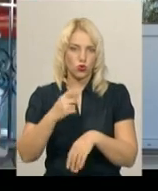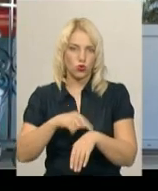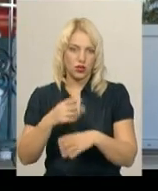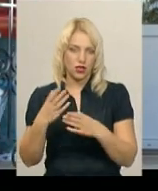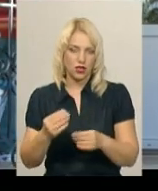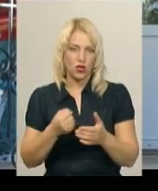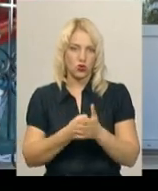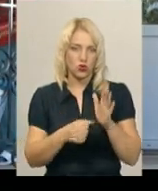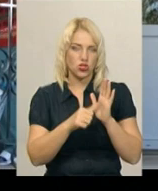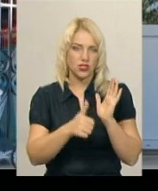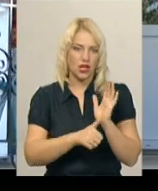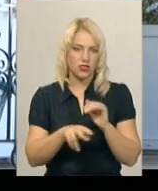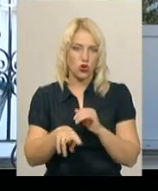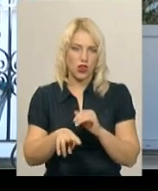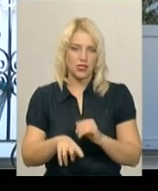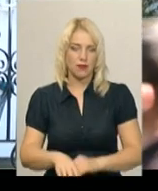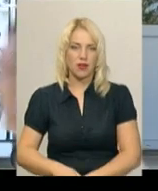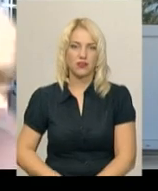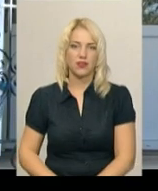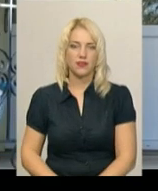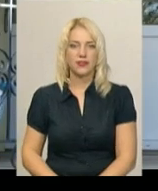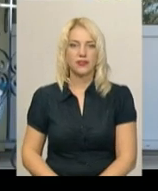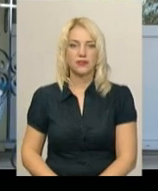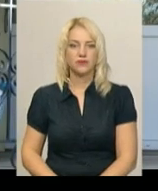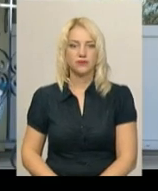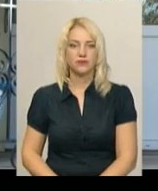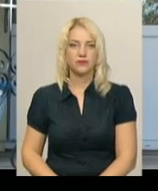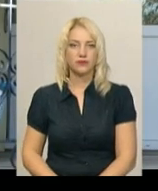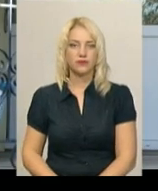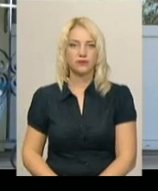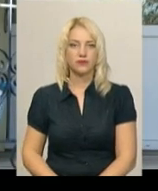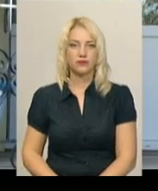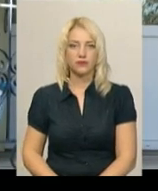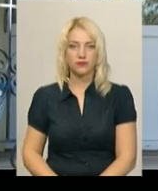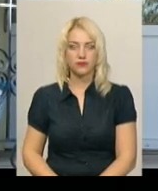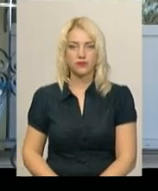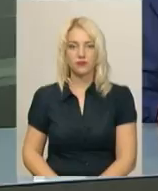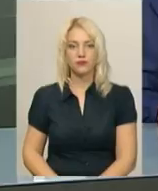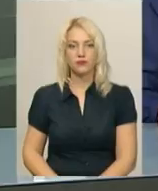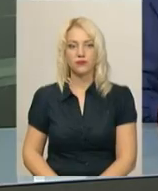дня, до 16 листопада. Катерина Шевчук, Олександр Горішавський. Новини. Поділя. Центр.